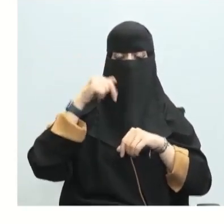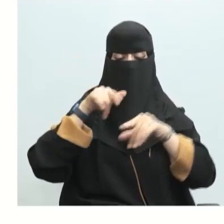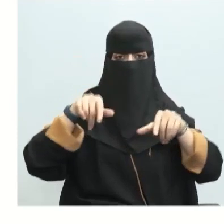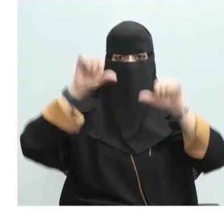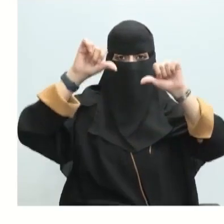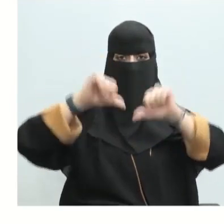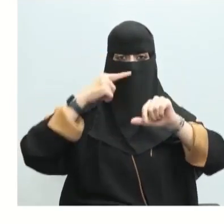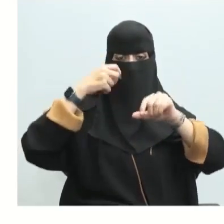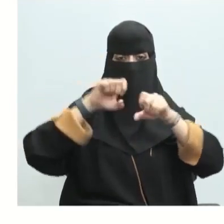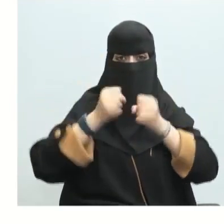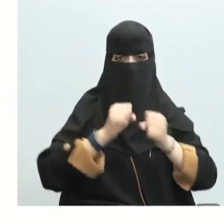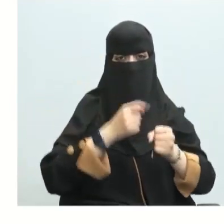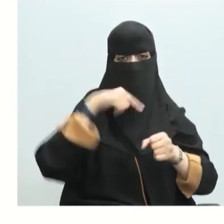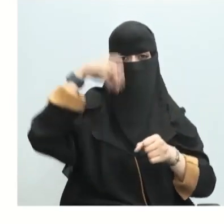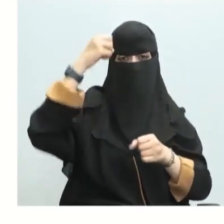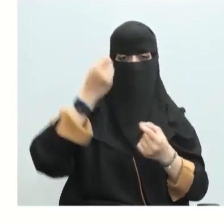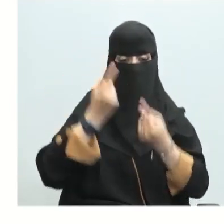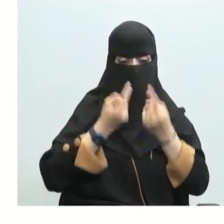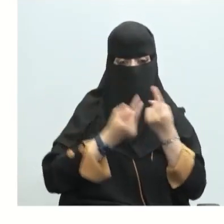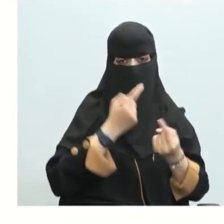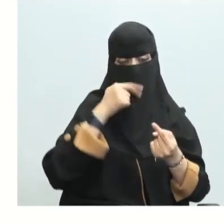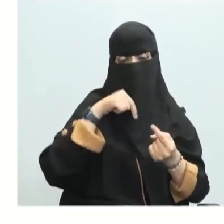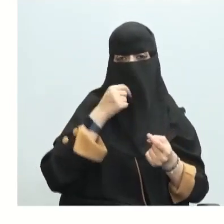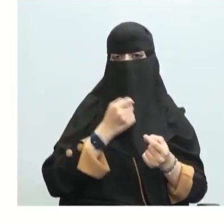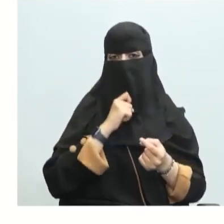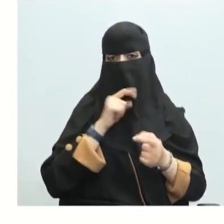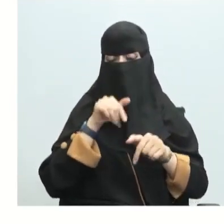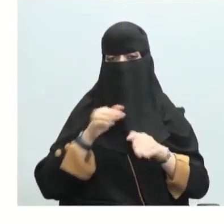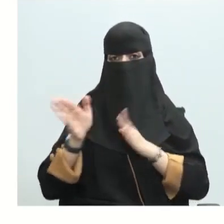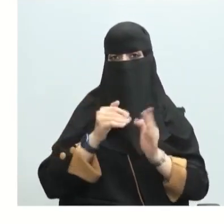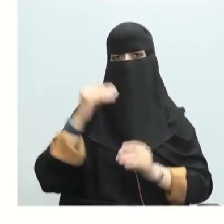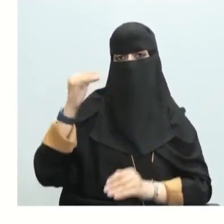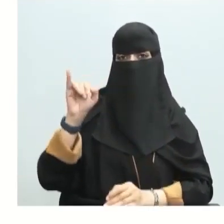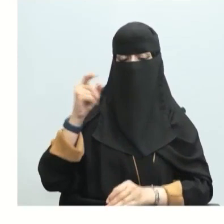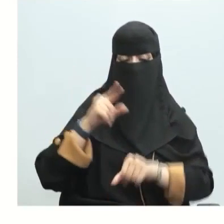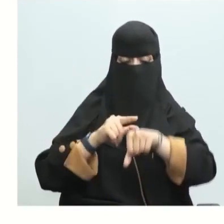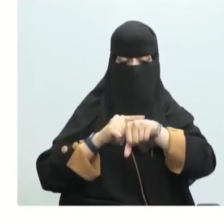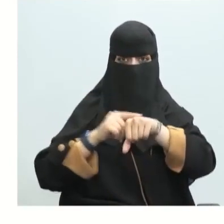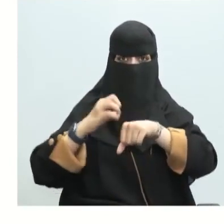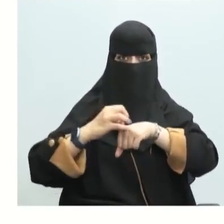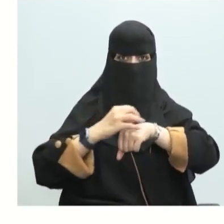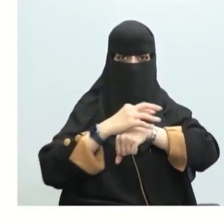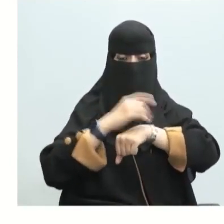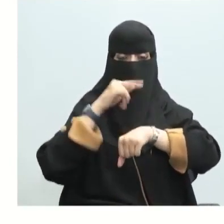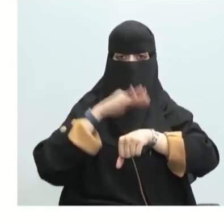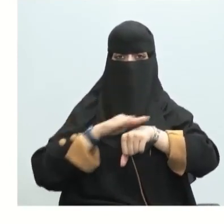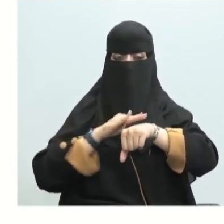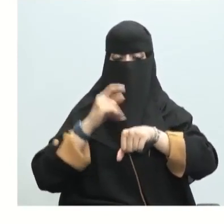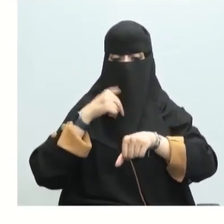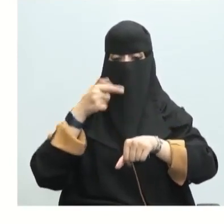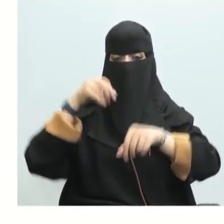الأشجار والممتلكات ببطء أساسا حمض الكبريتيك عندما يأتي على الجلد يسبب حروق فما بالك